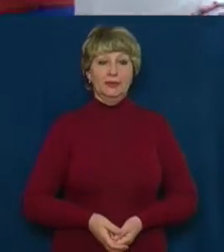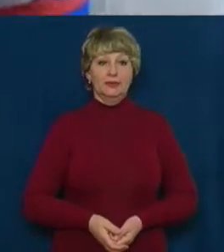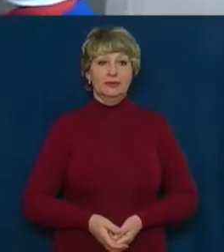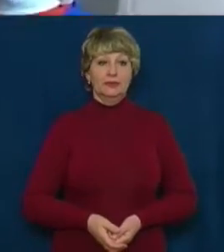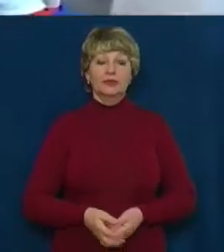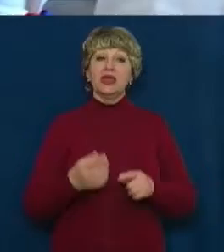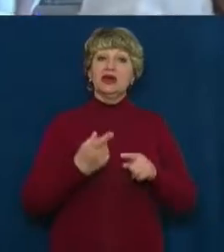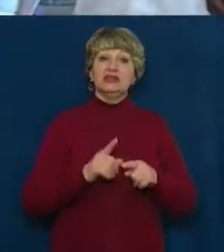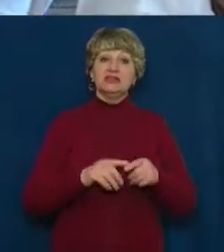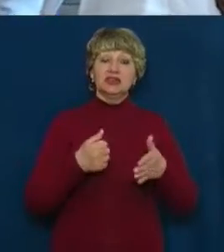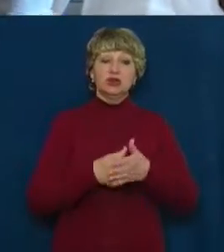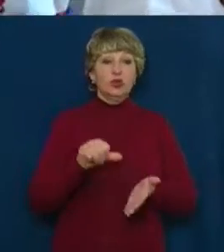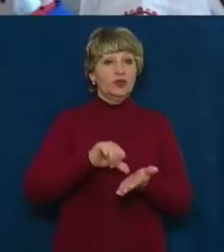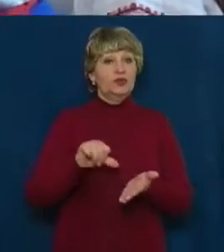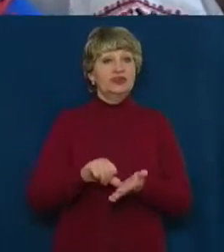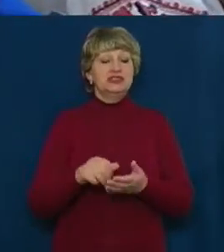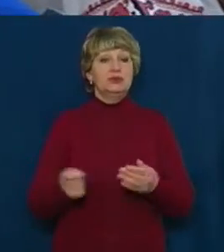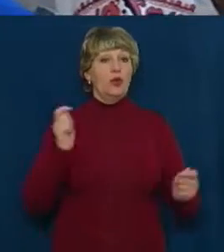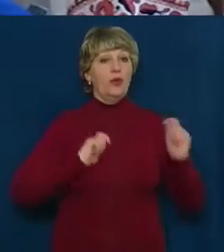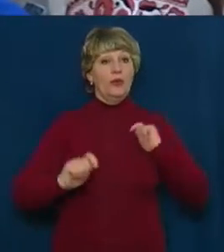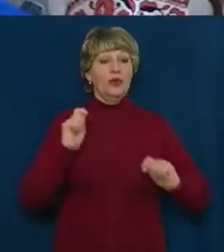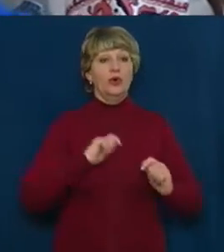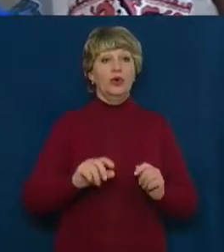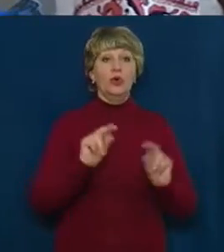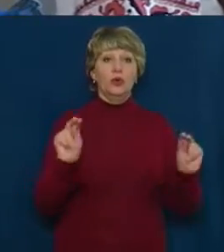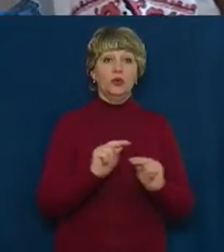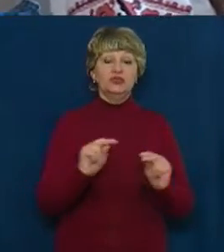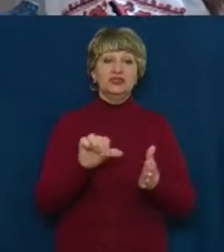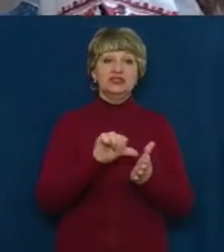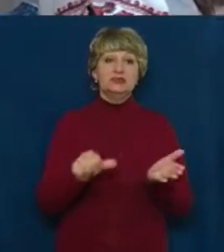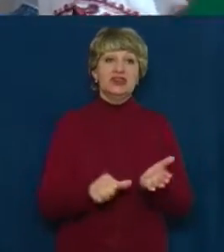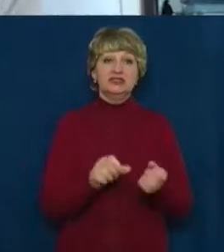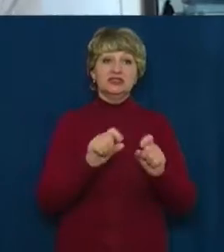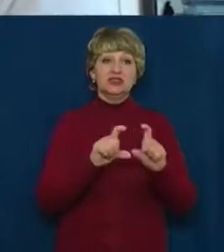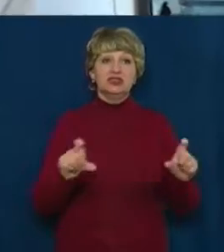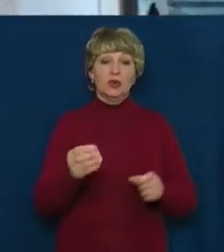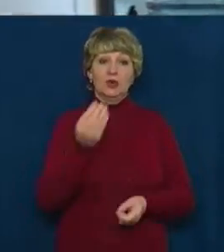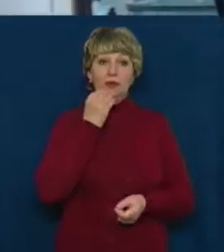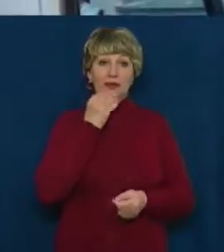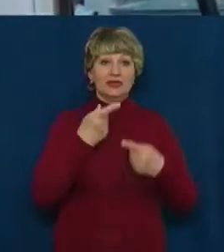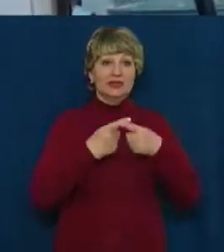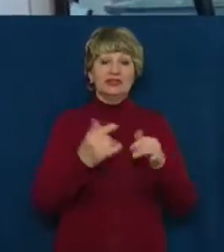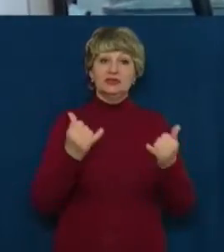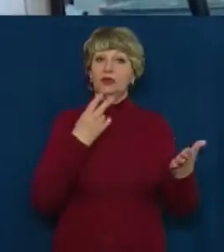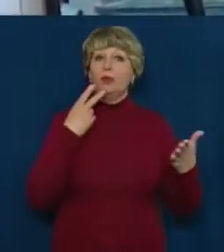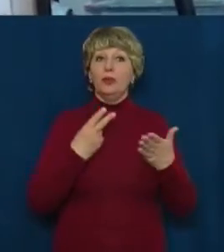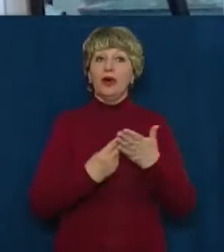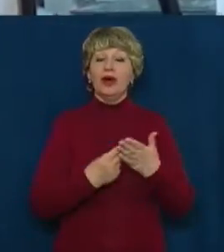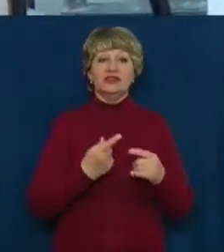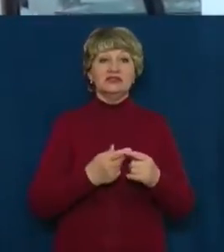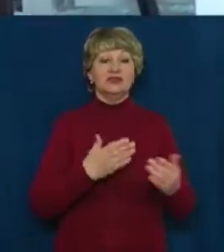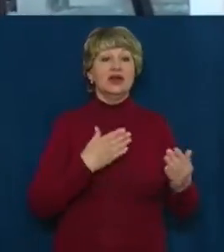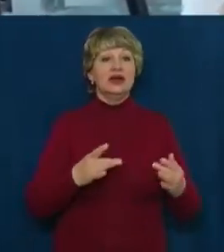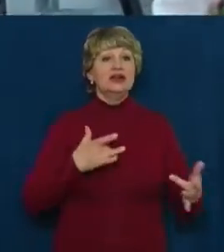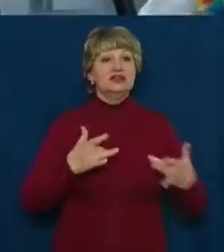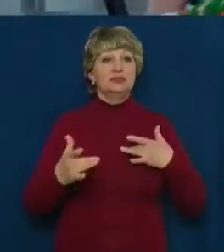А це до виступу вбирається в народний одяг учні Смілянського коледжу харчових технологій. Сьогодні глядачам покажуть виставу Тополя за мотивами